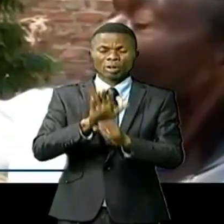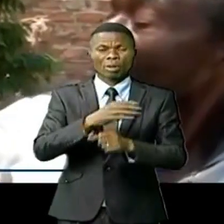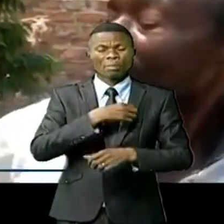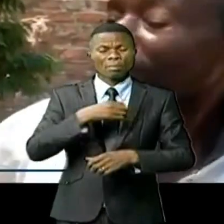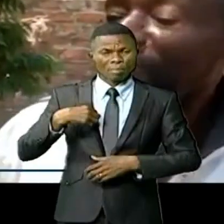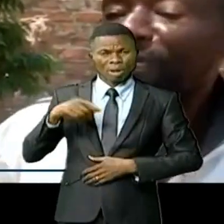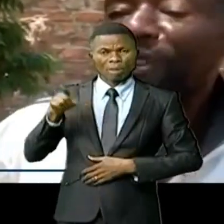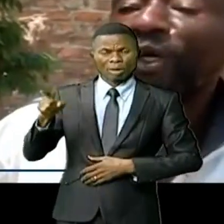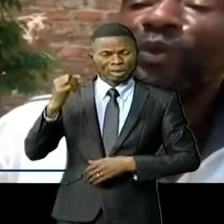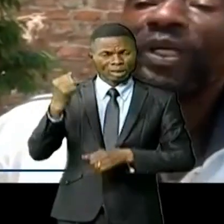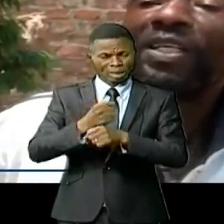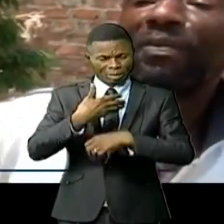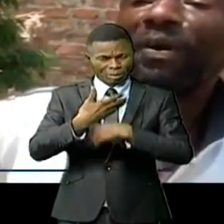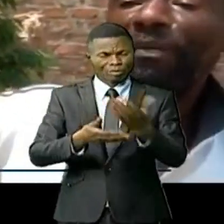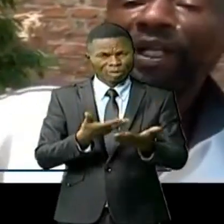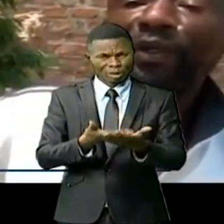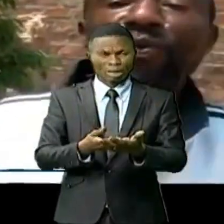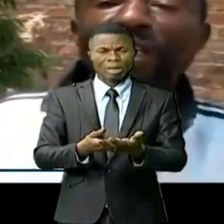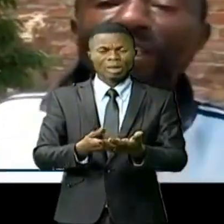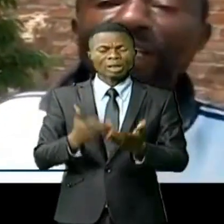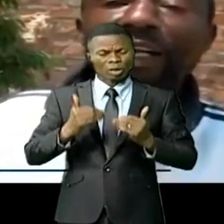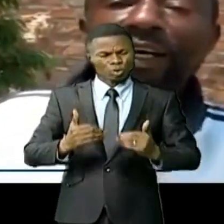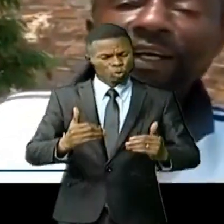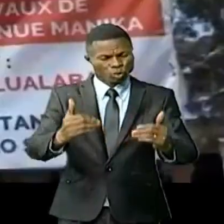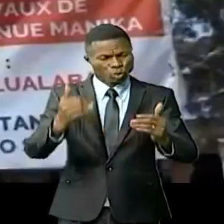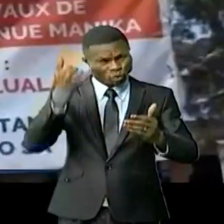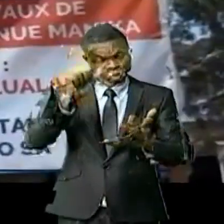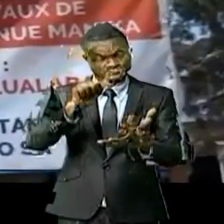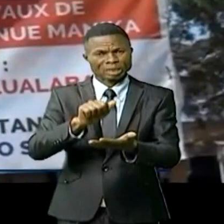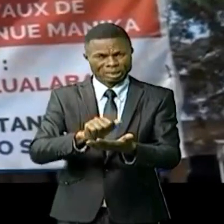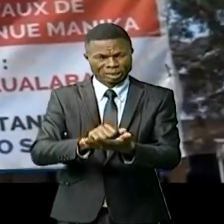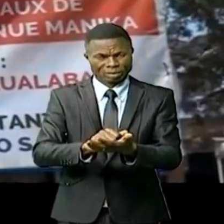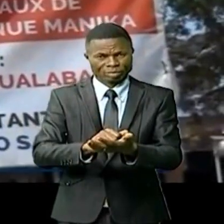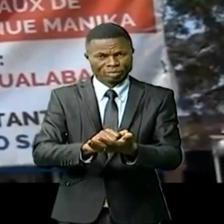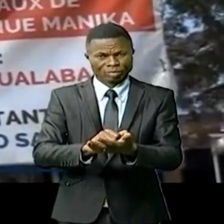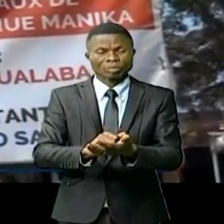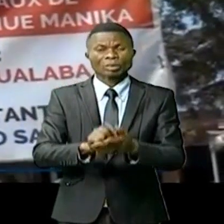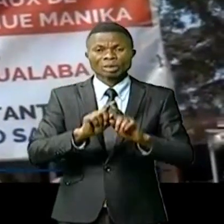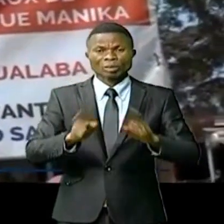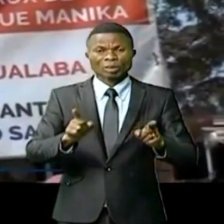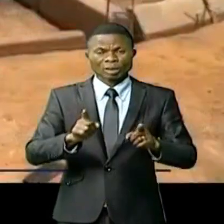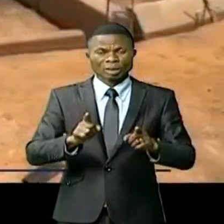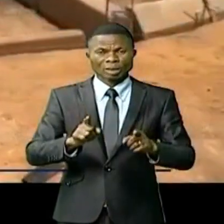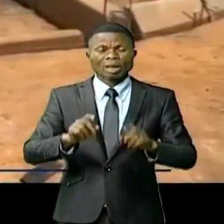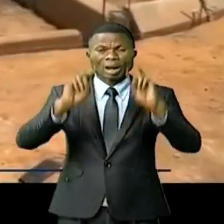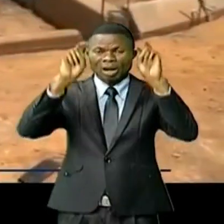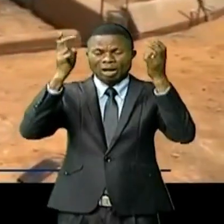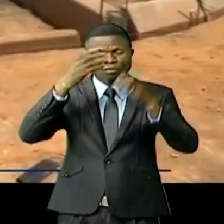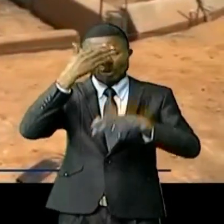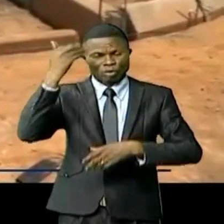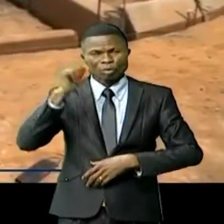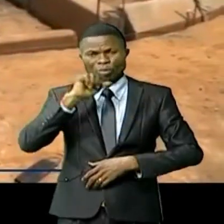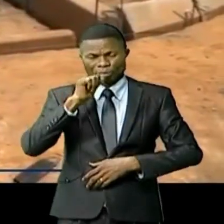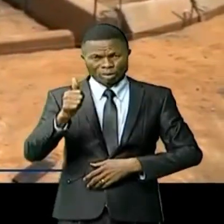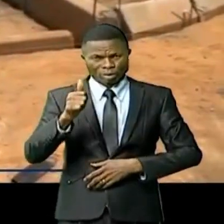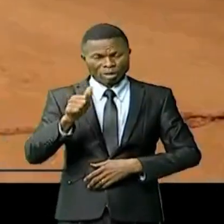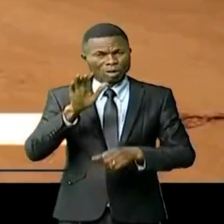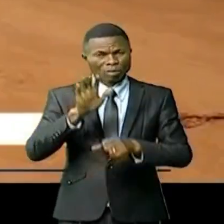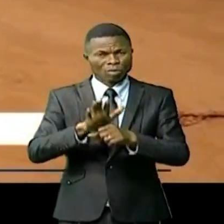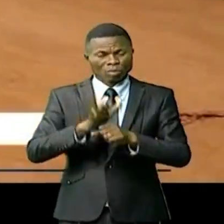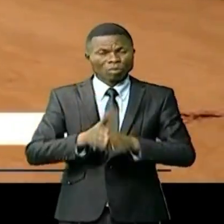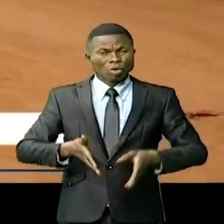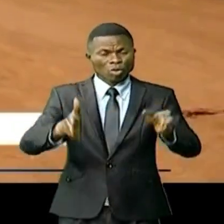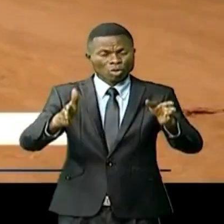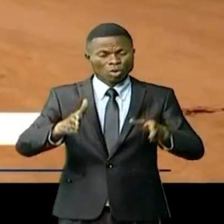Masuka pour ce travail qu'elle fait. En tout cas, il continue comme ça. Cependant, le centre-ville n'est pas oublié. Plusieurs routes